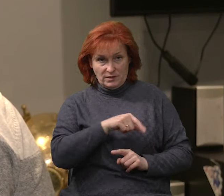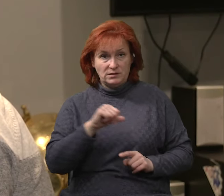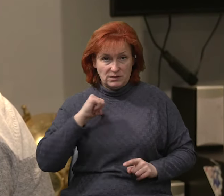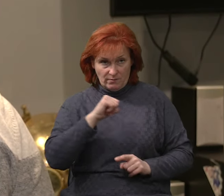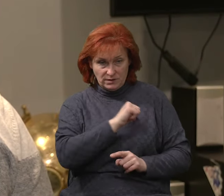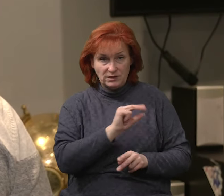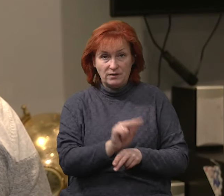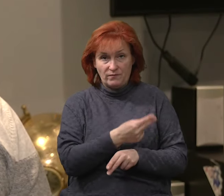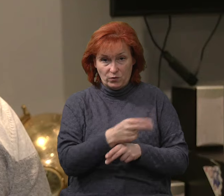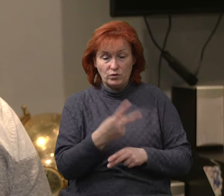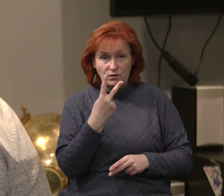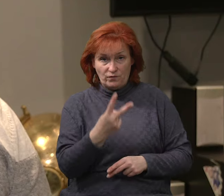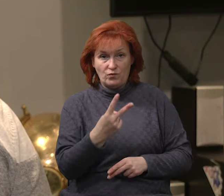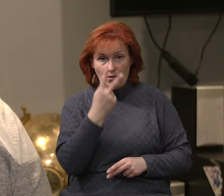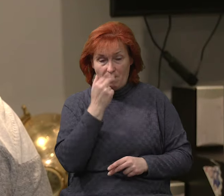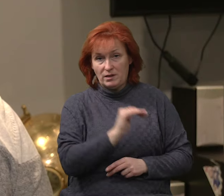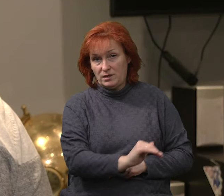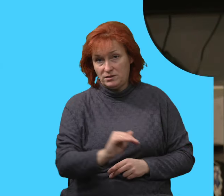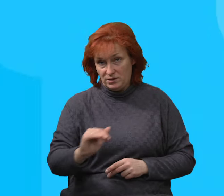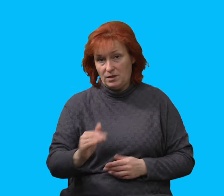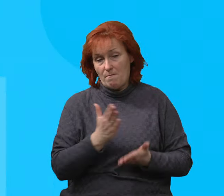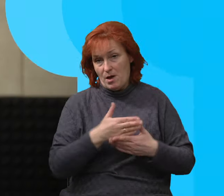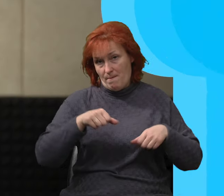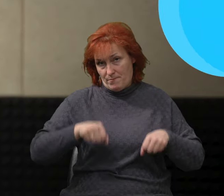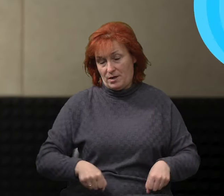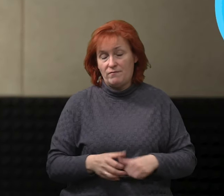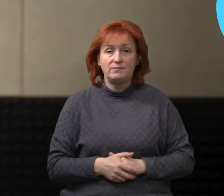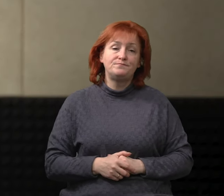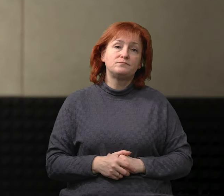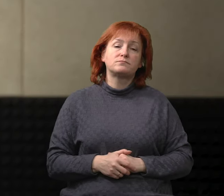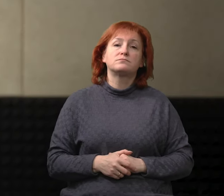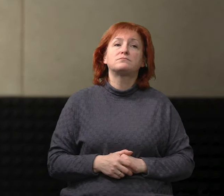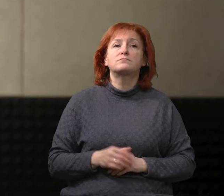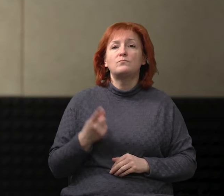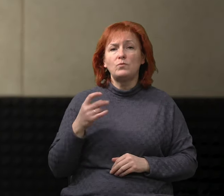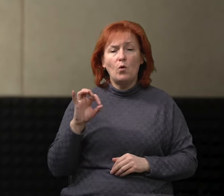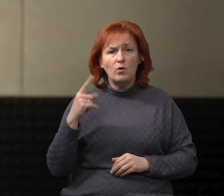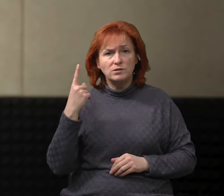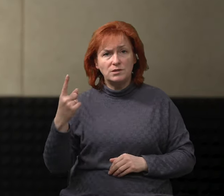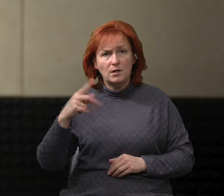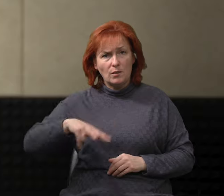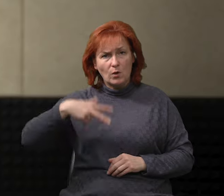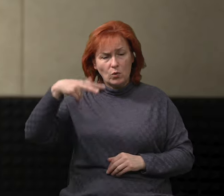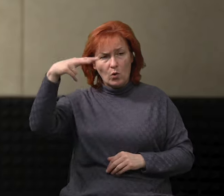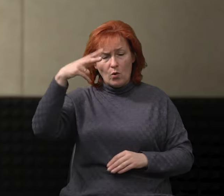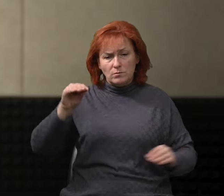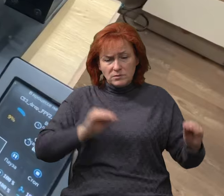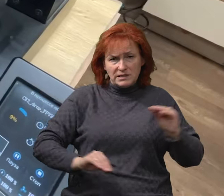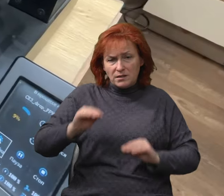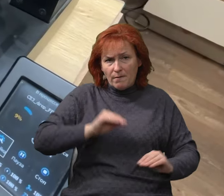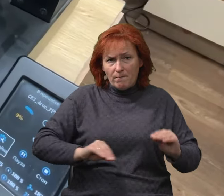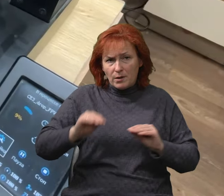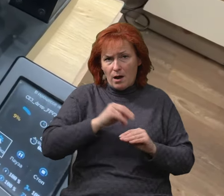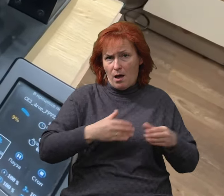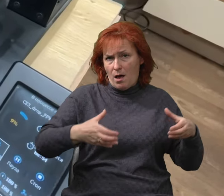таки він самостійно виховує двох малолітніх дітей і має право на це. 101 FPV-дрон за півроку зібрали четверо учасників